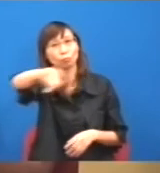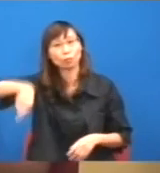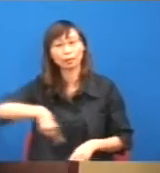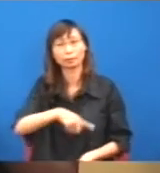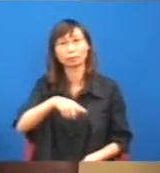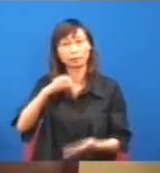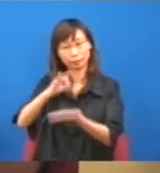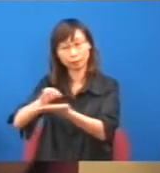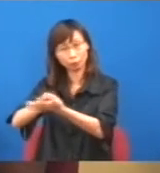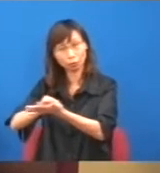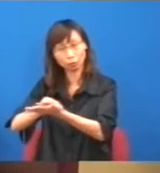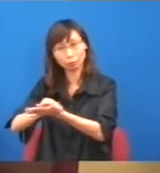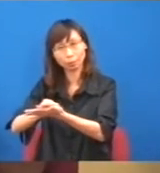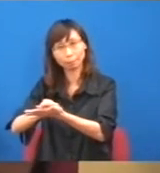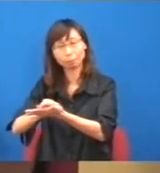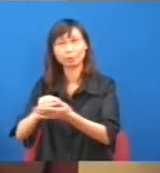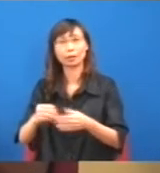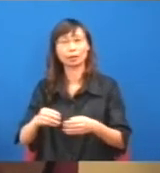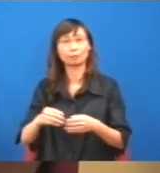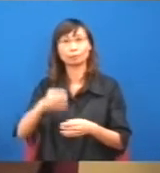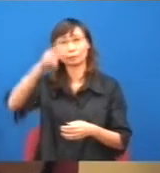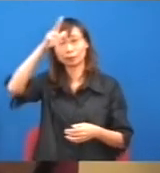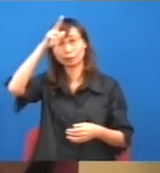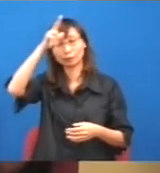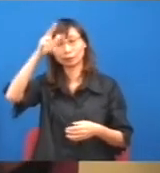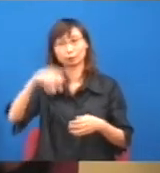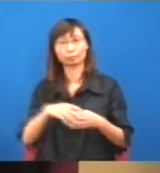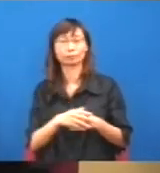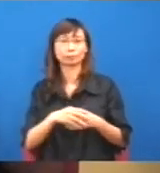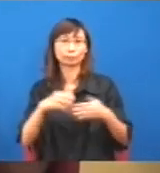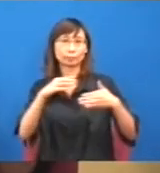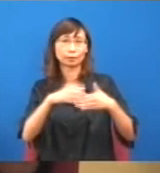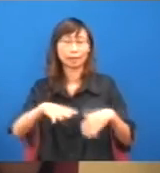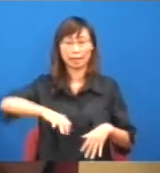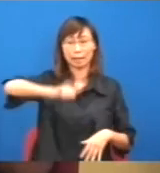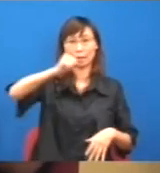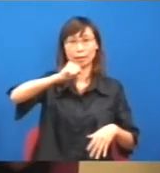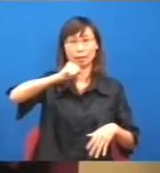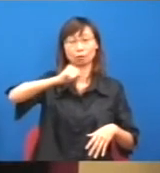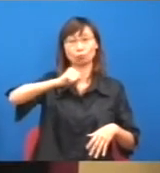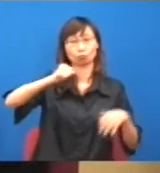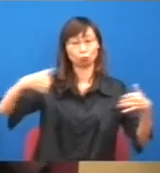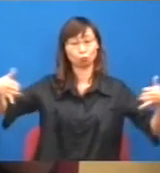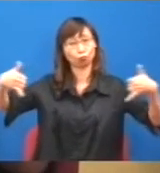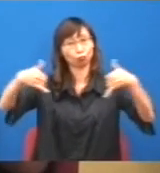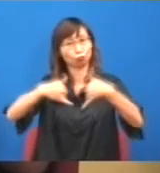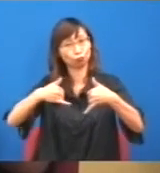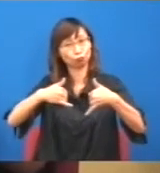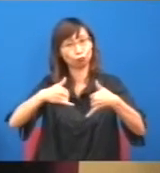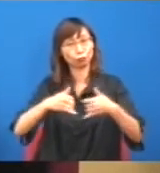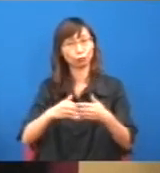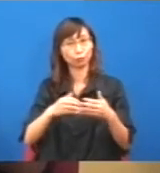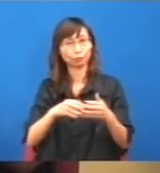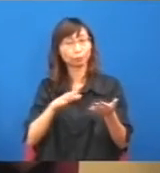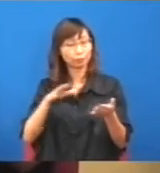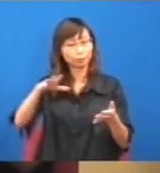可能因為,你會壟斷所有的購物,即是消費的地方,相對,可能那邊居民已經